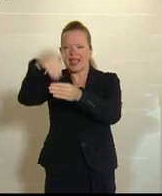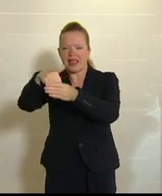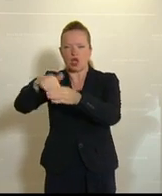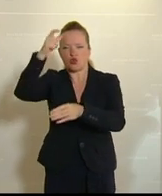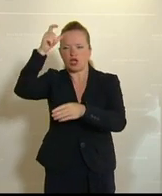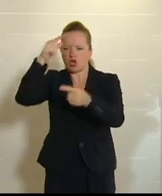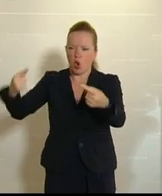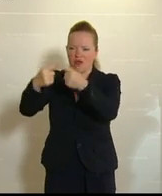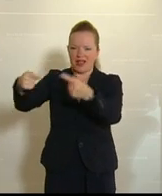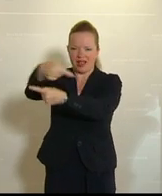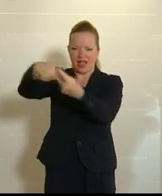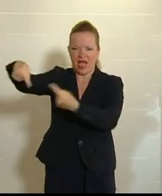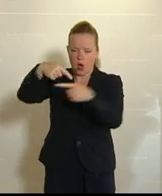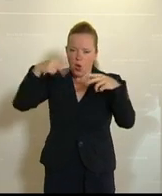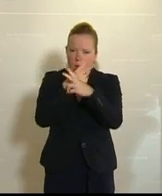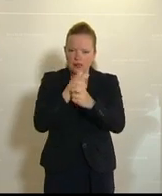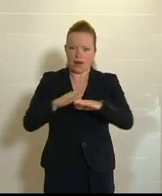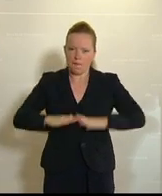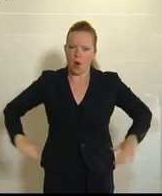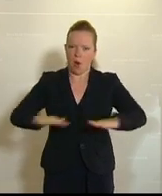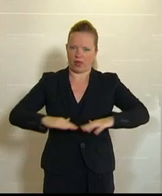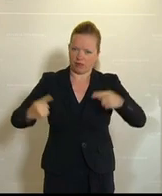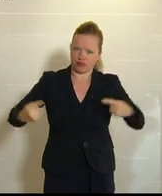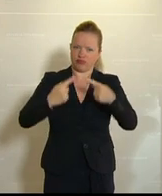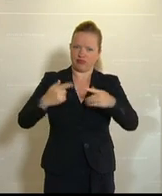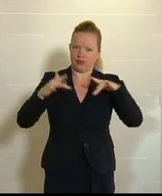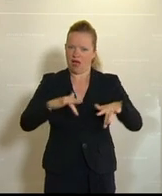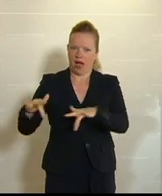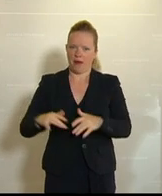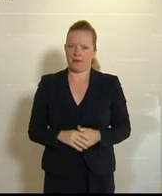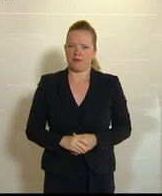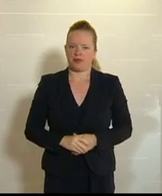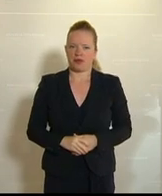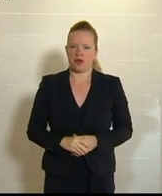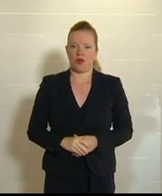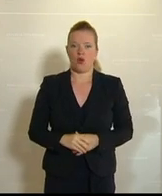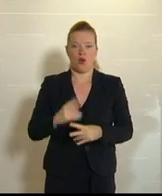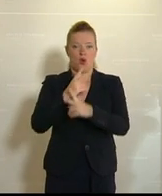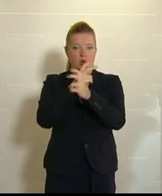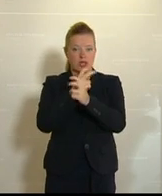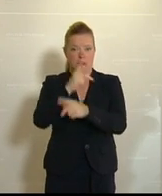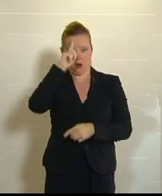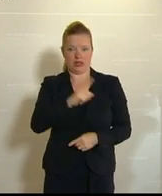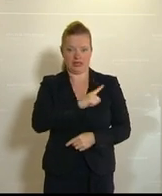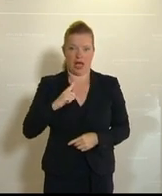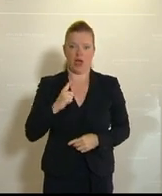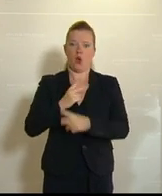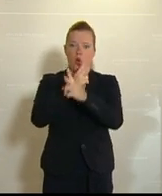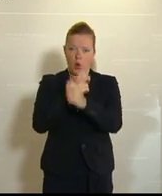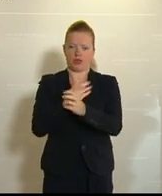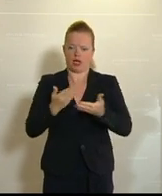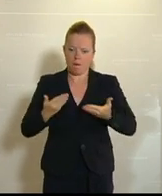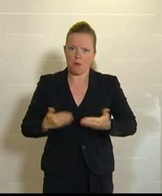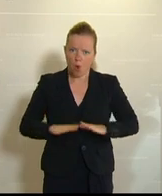Konflikte auf österreichischem Boden ausgetragen werden? Und was ist denn da los, wenn die österreichische Polizei auf österreichischem Boden